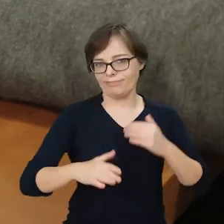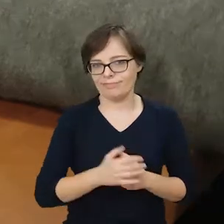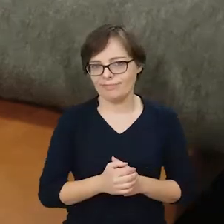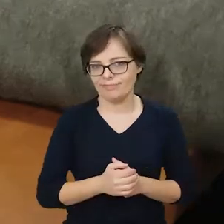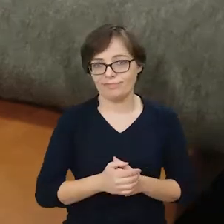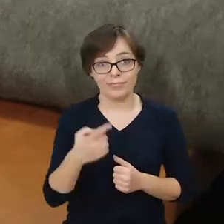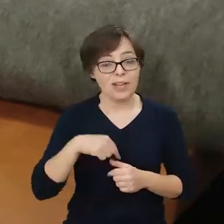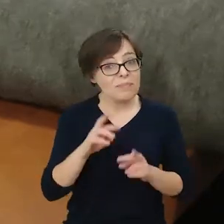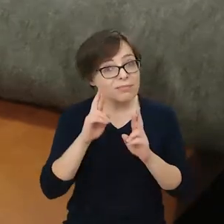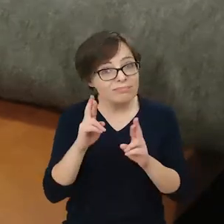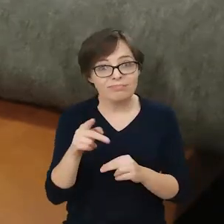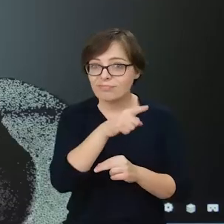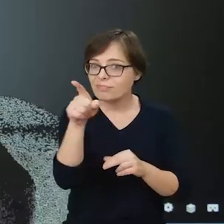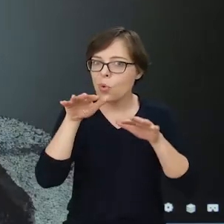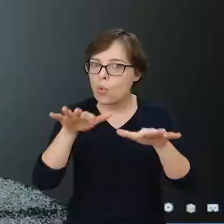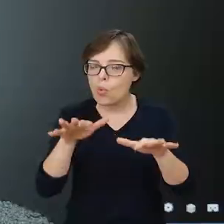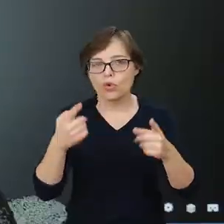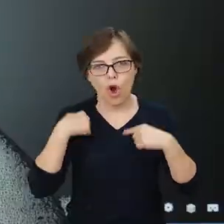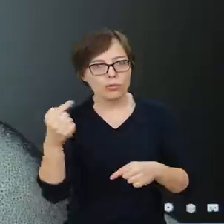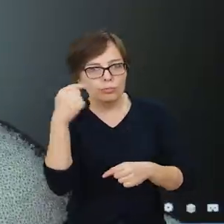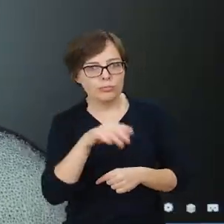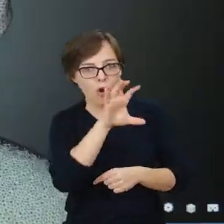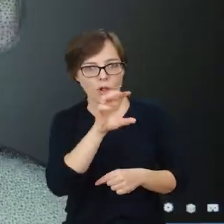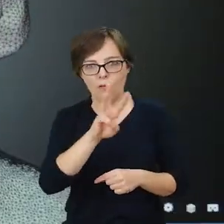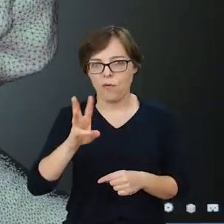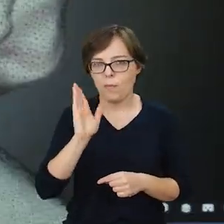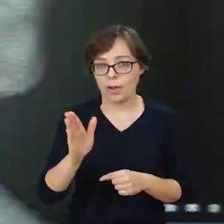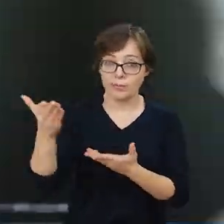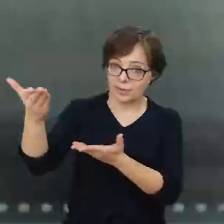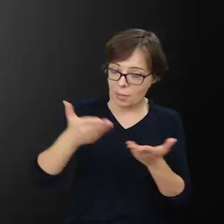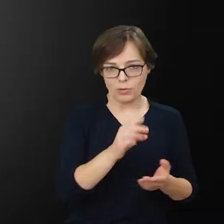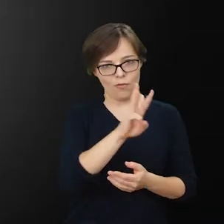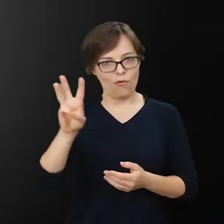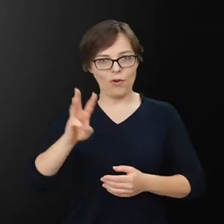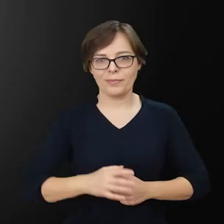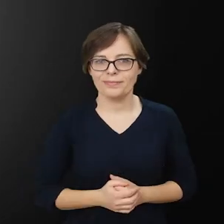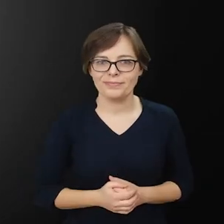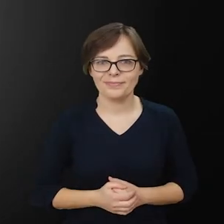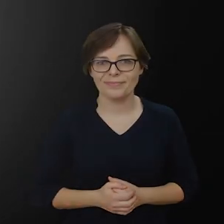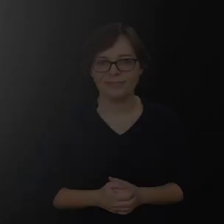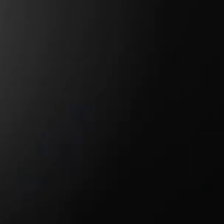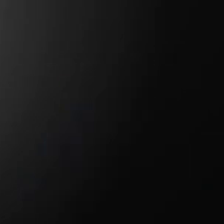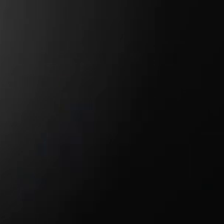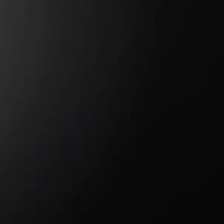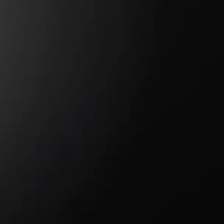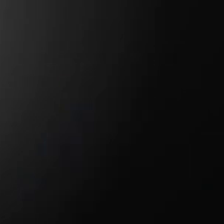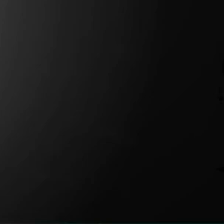miłym i ciepłym przyjęciem. Liczymy, że nas licznie odwiedzicie. Do zobaczenia na stronach internetowych projektu.